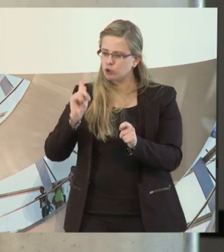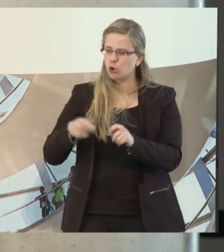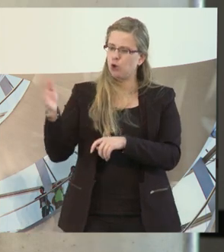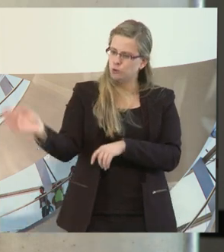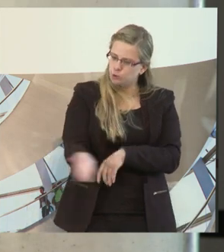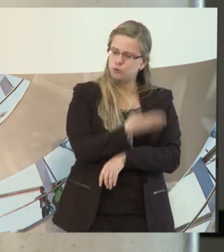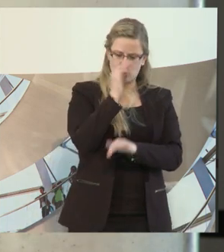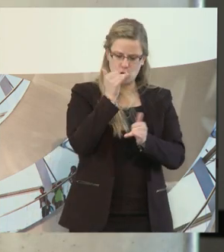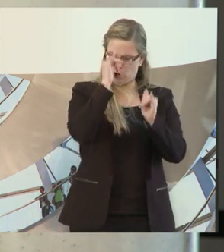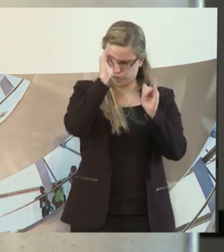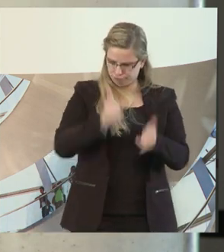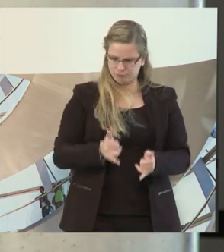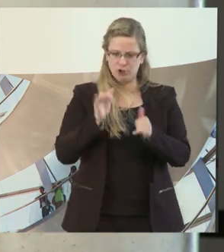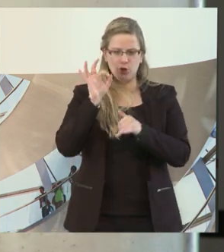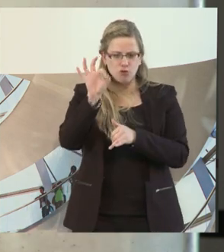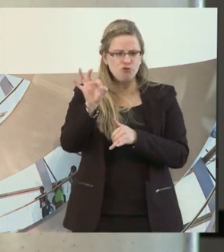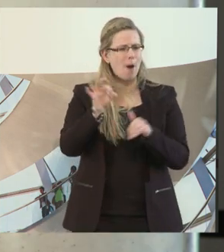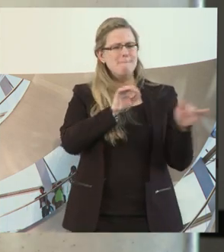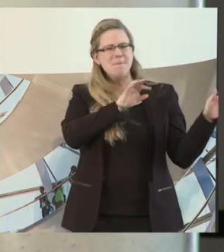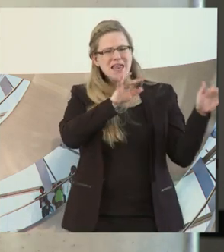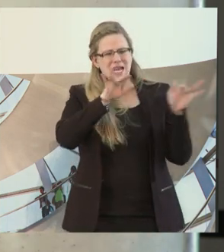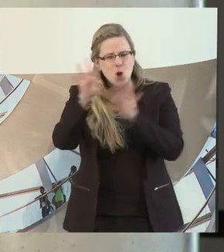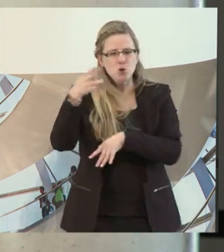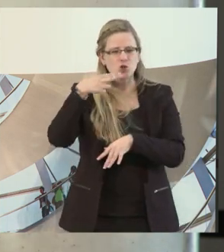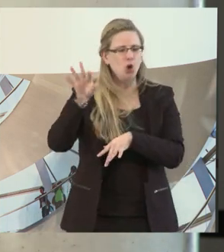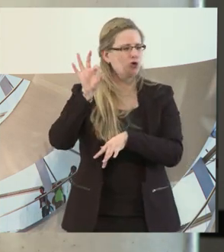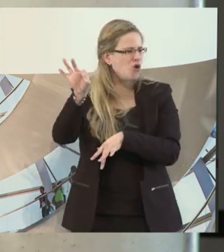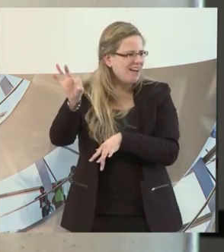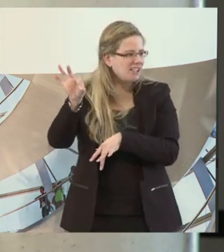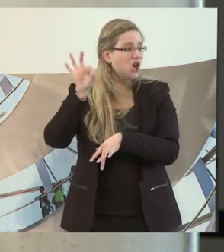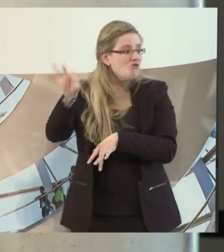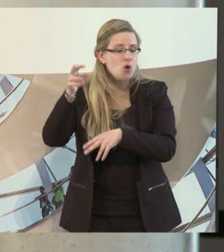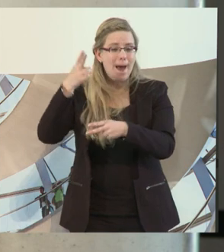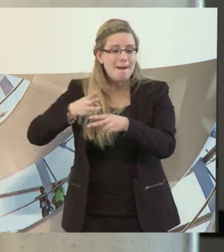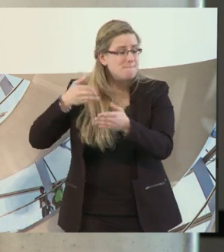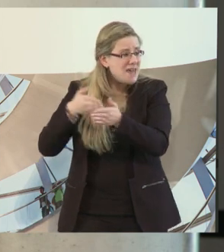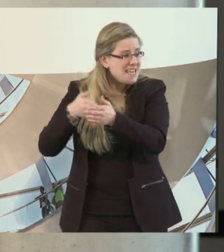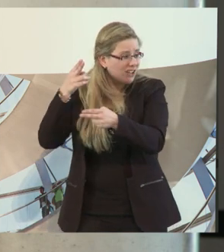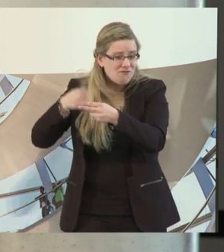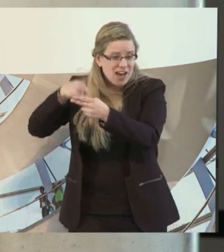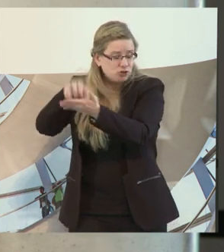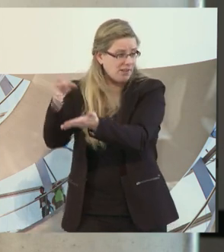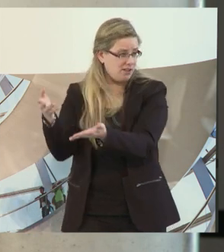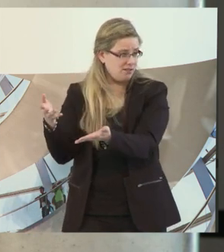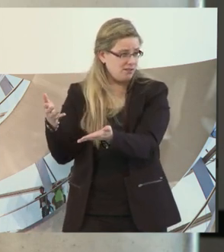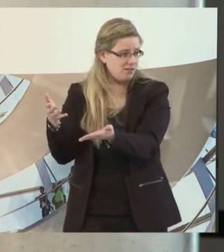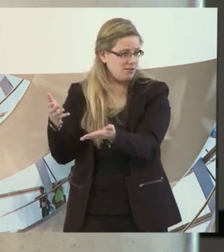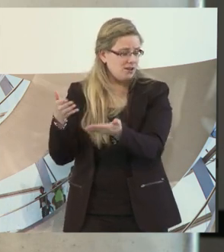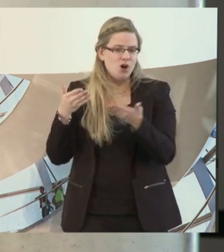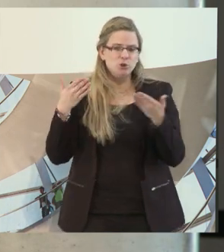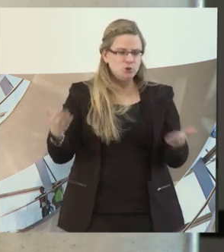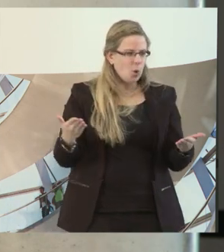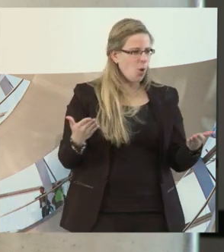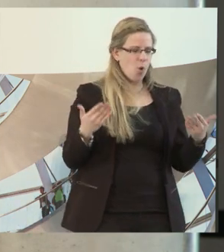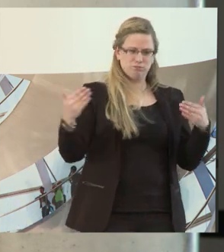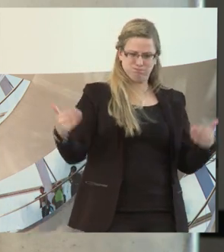Millionen Euro für Behindertenwerkstätten. Und das ist natürlich etwas, das eigentlich diesen Gedanken